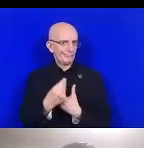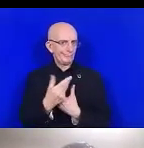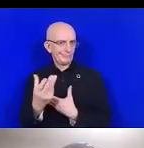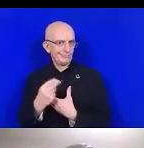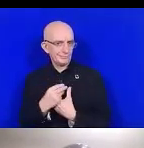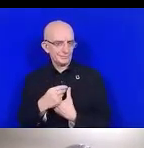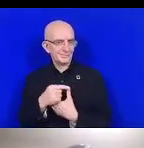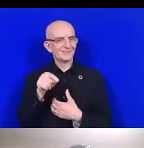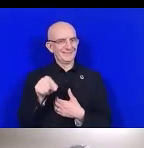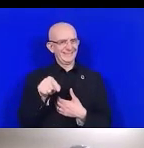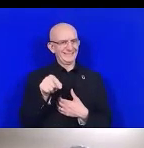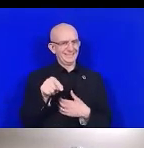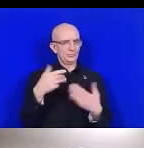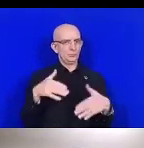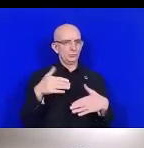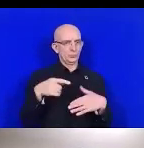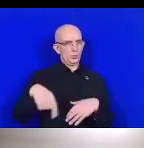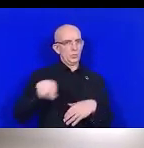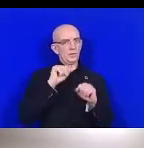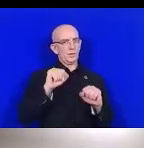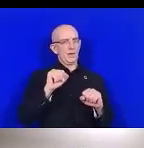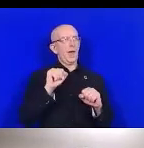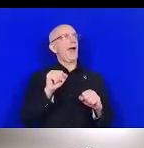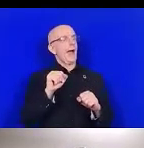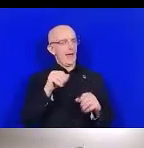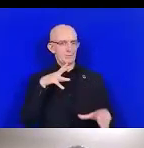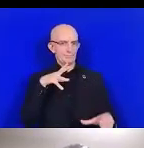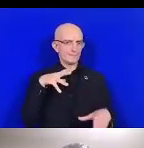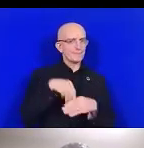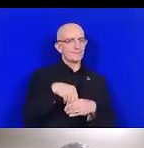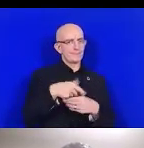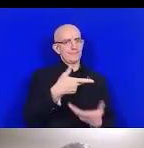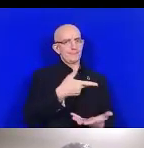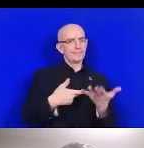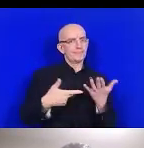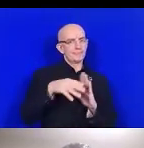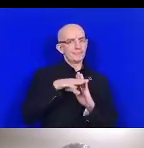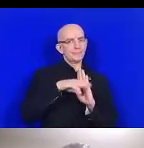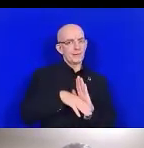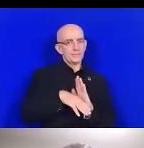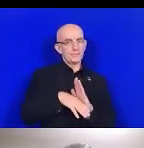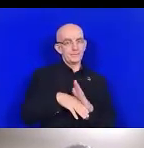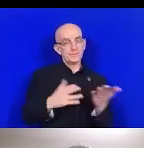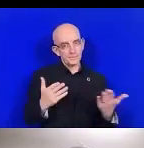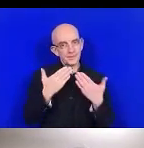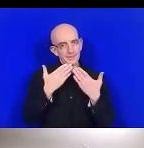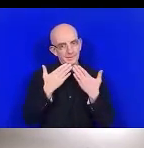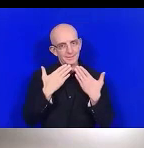un programme de réduction des risques de catastrophe générale. Merci.